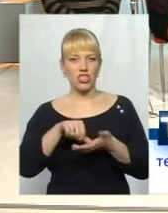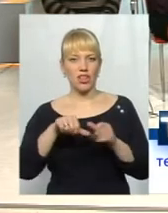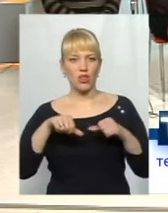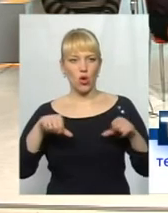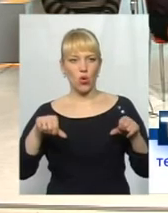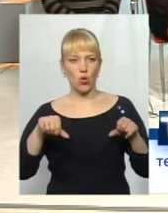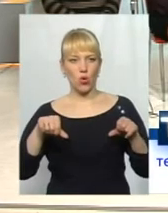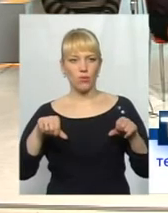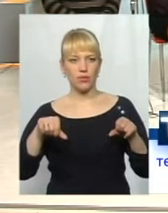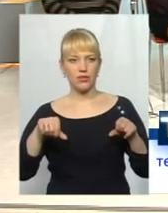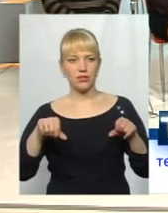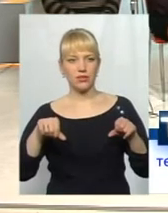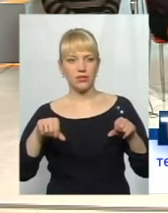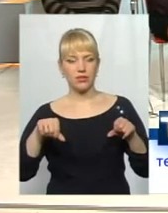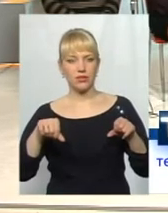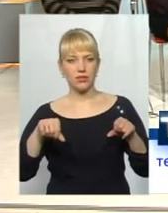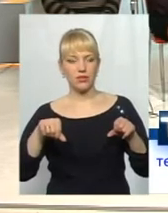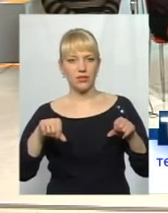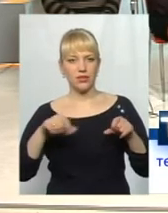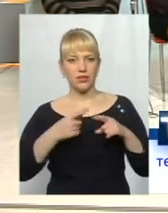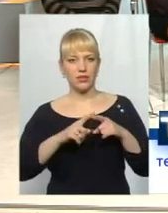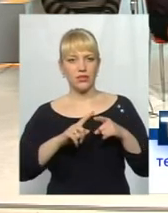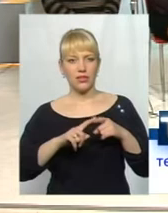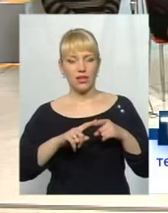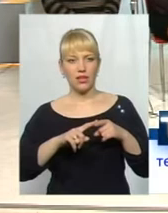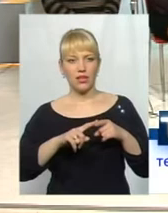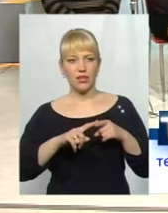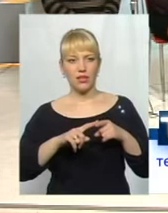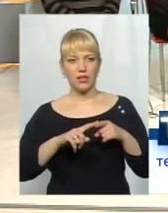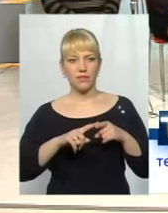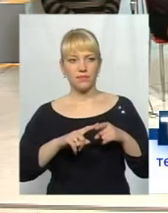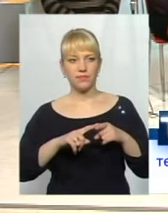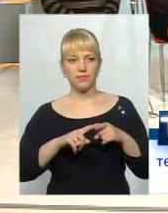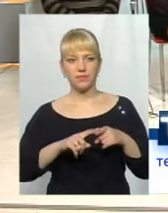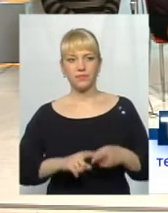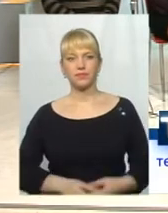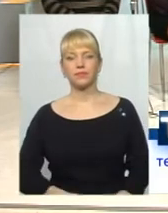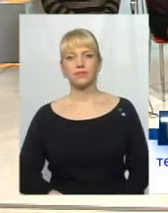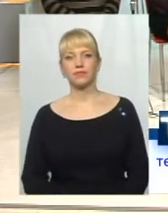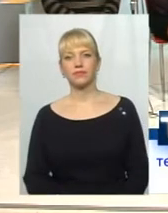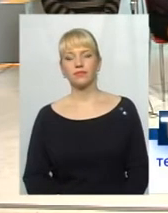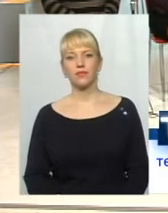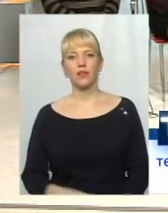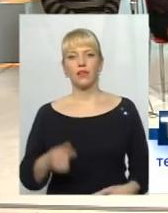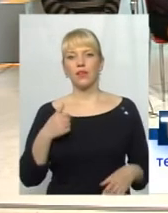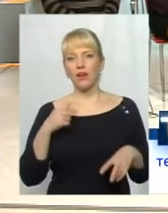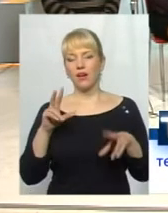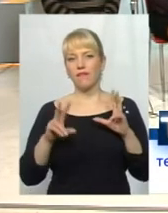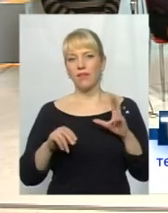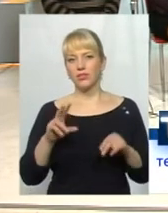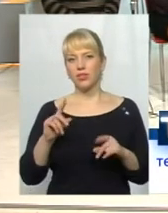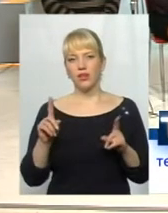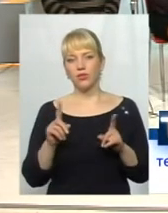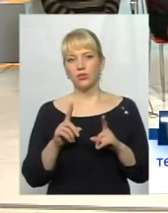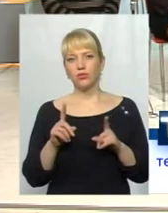маємо пандалізувати всі плюси і візуси роботи блюдового. Як на вулибунку, я вважаю, що хокуси,